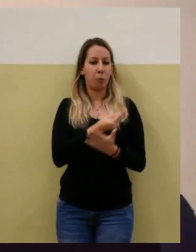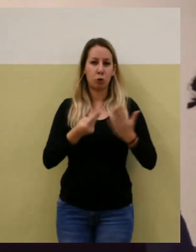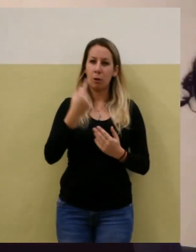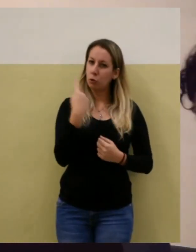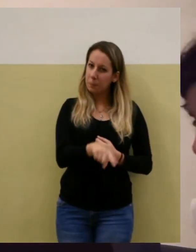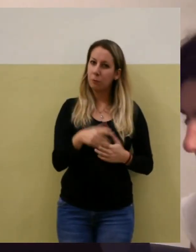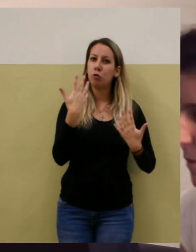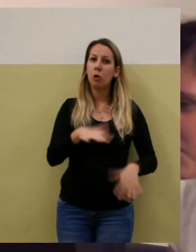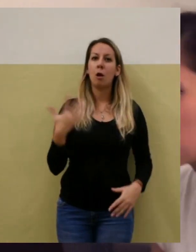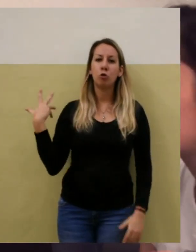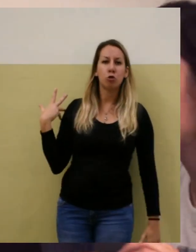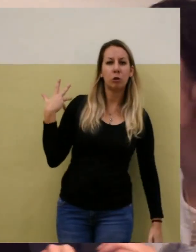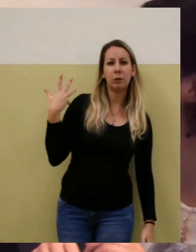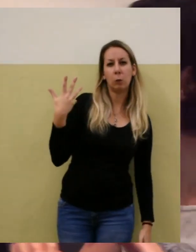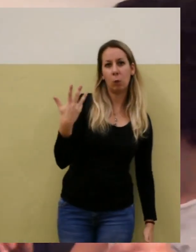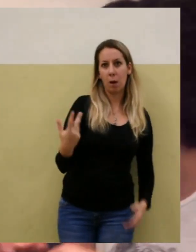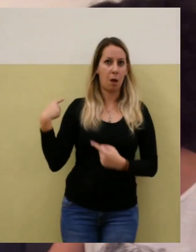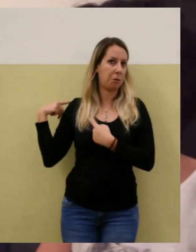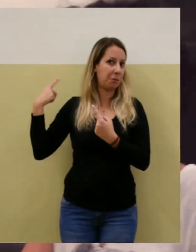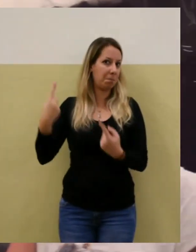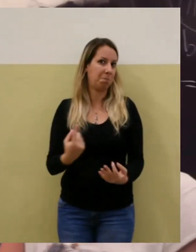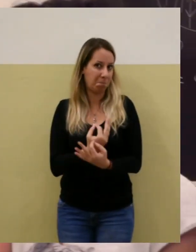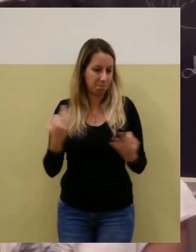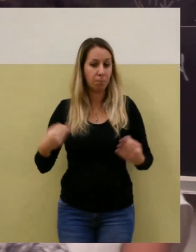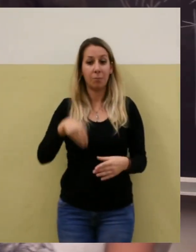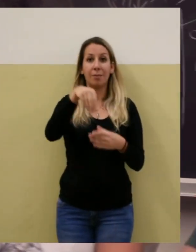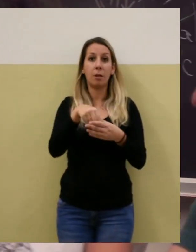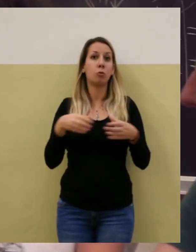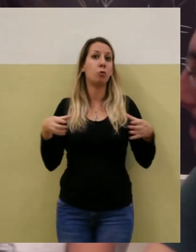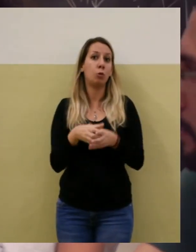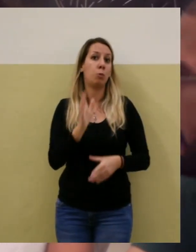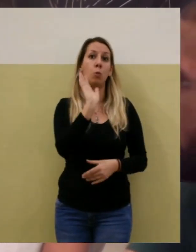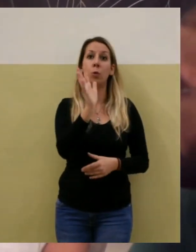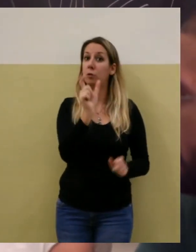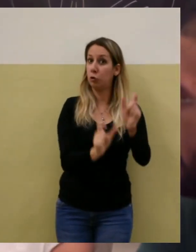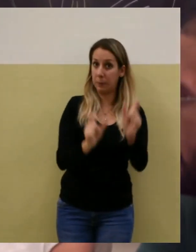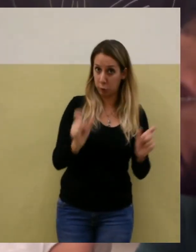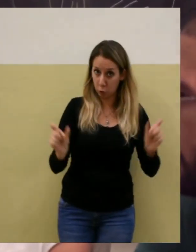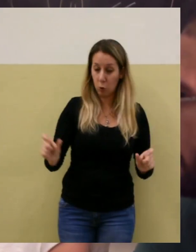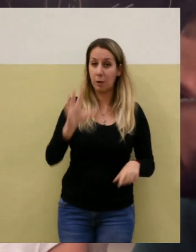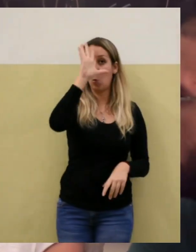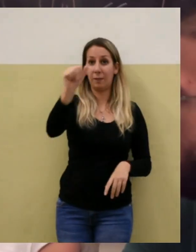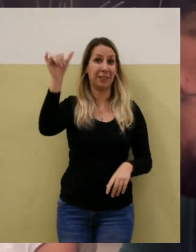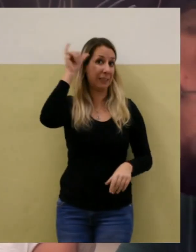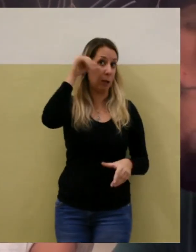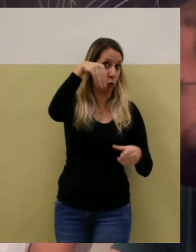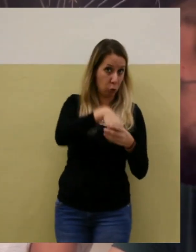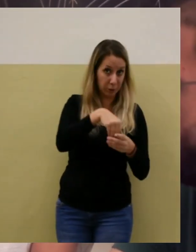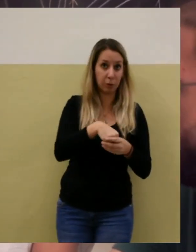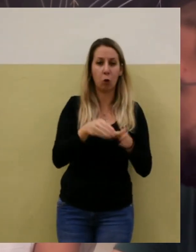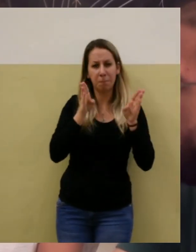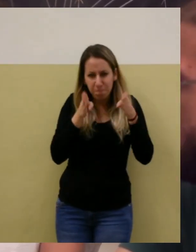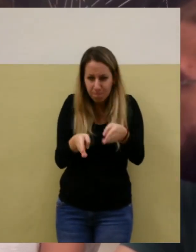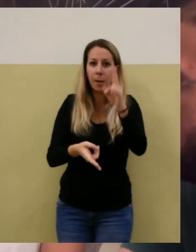giurisprudenza Che sarebbero stati invece un ostacolo come quello di economia politica Il nostro progetto va avanti da 5